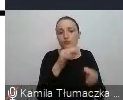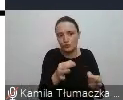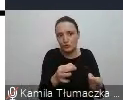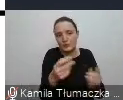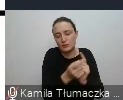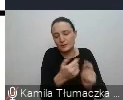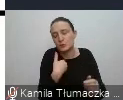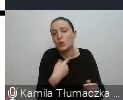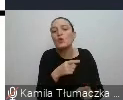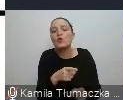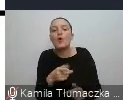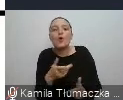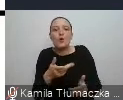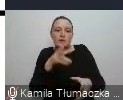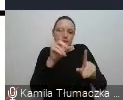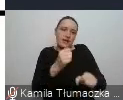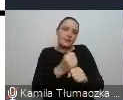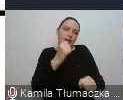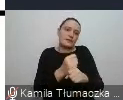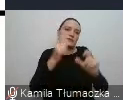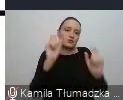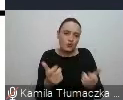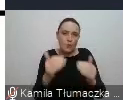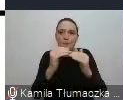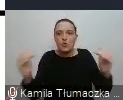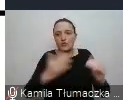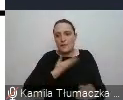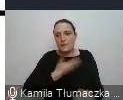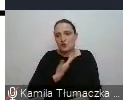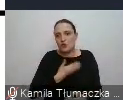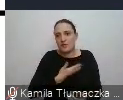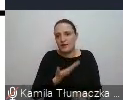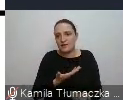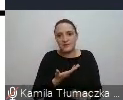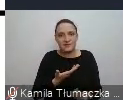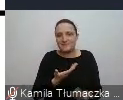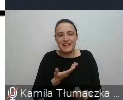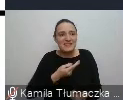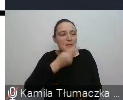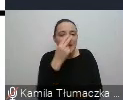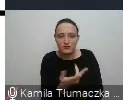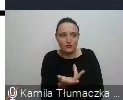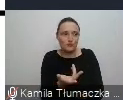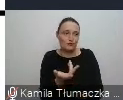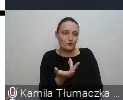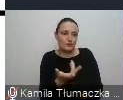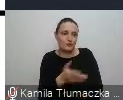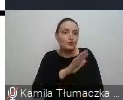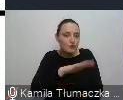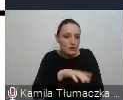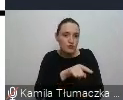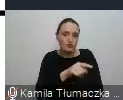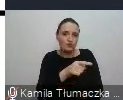I tak naprawdę zaczynały pracować na tym poziomie emocjonalnym, nie zwracając uwagi, czy na przykład tu